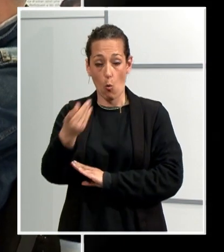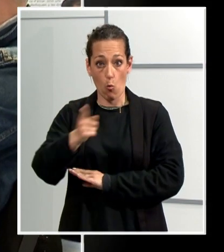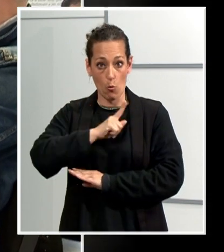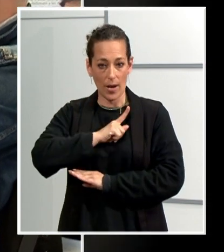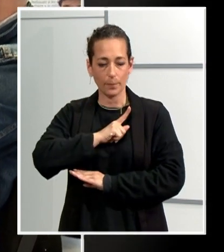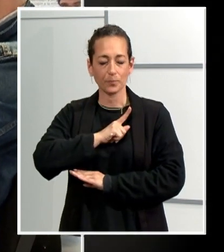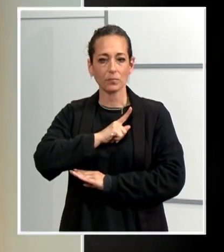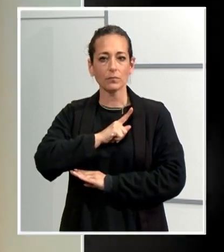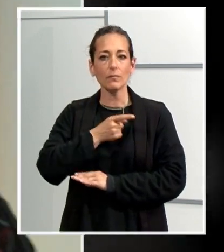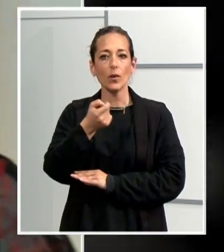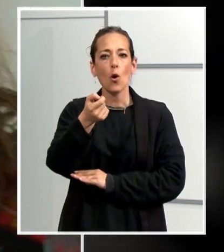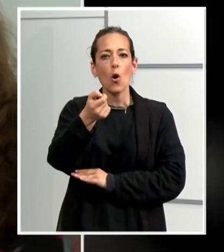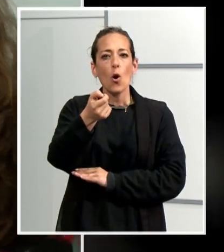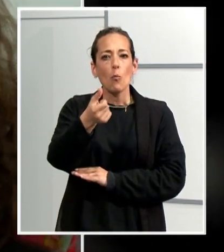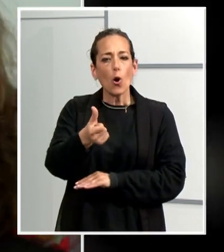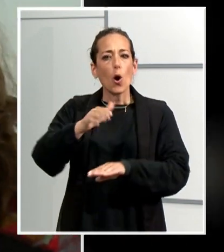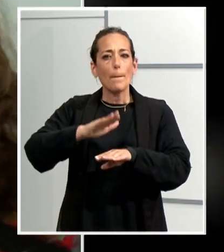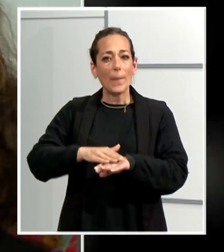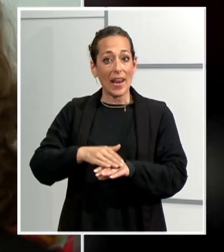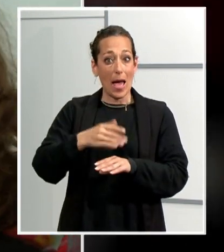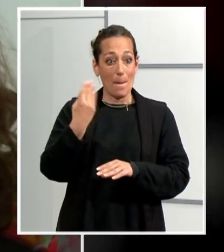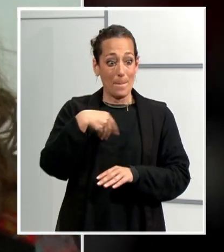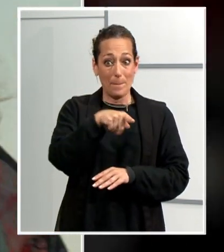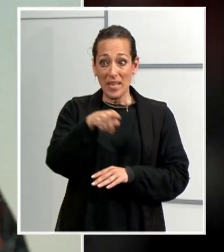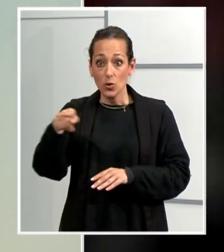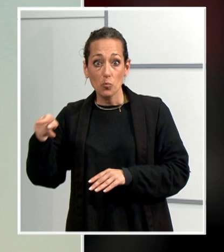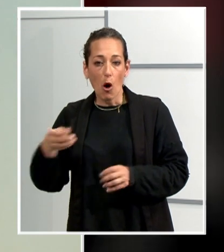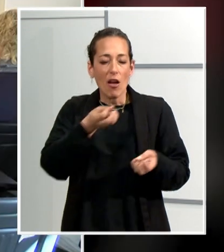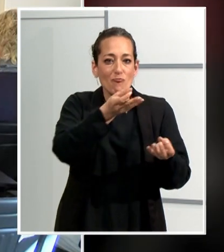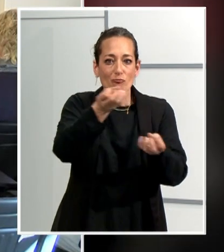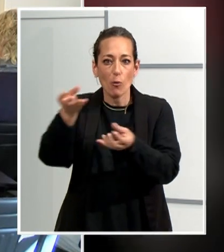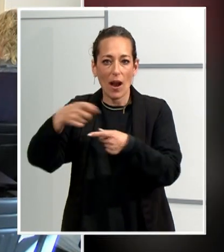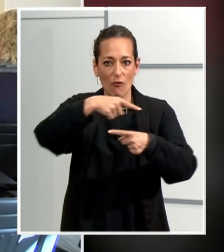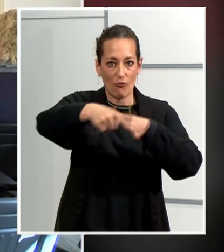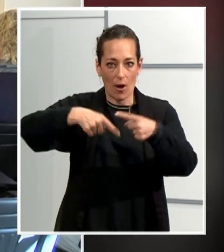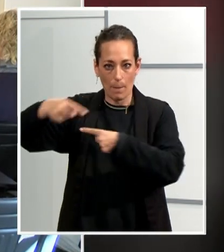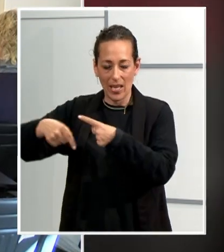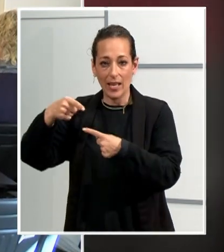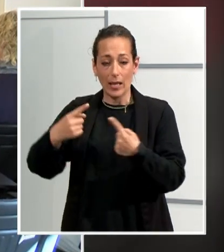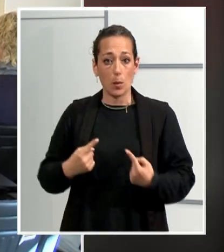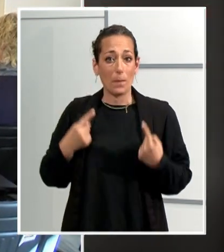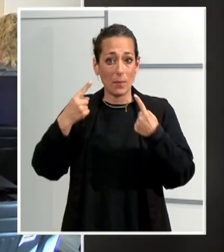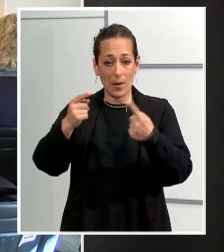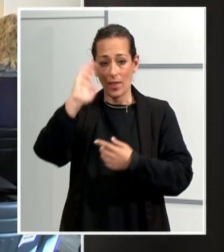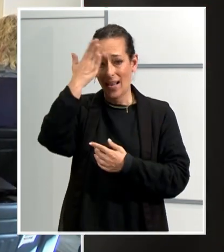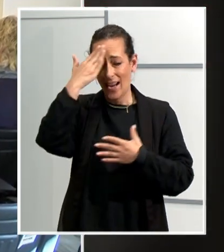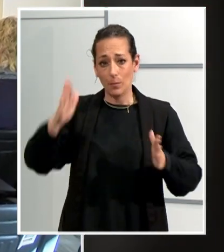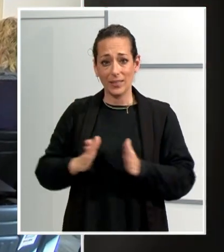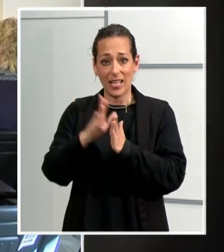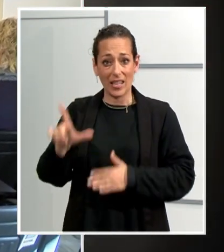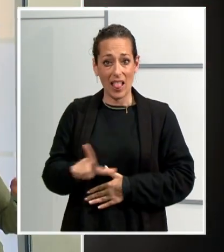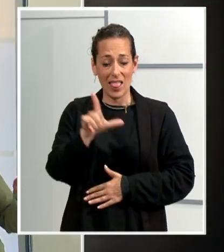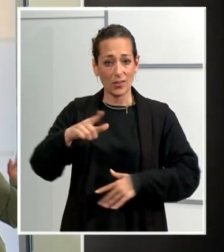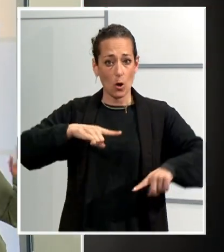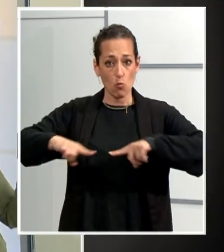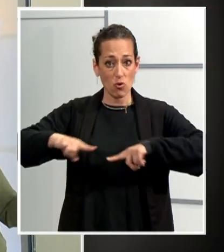mateixos puguin anar informant els seus familiars. Aquesta és la primera vegada que el Cap Sant Llatja organitza entre la població